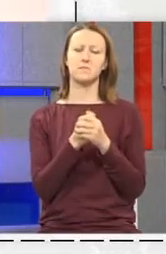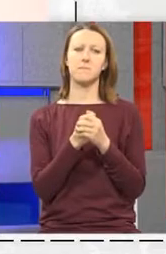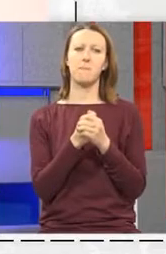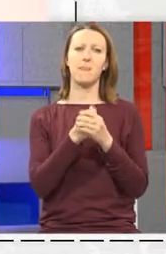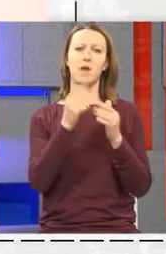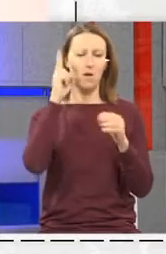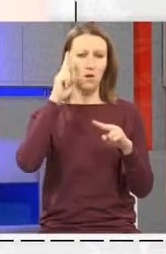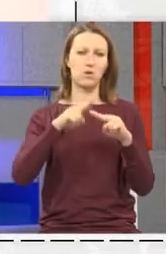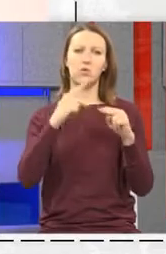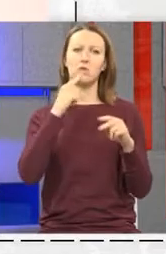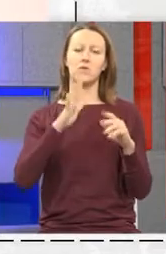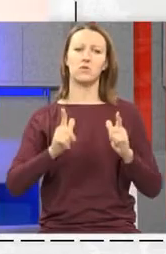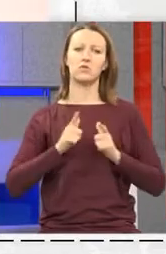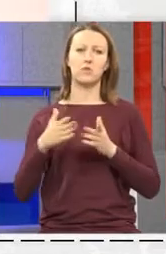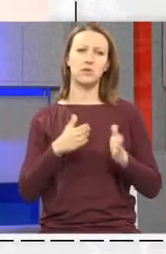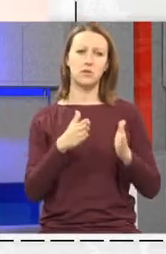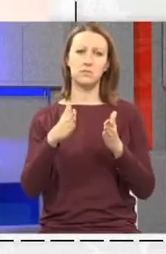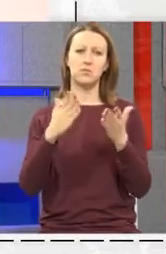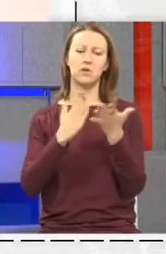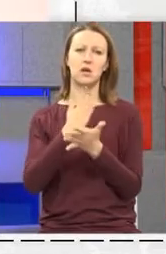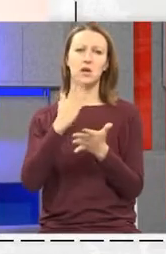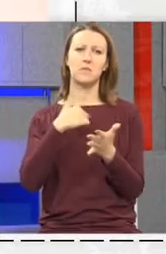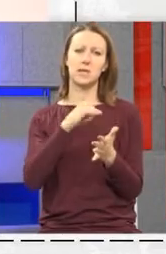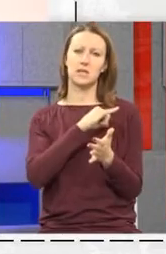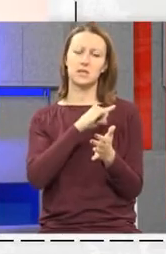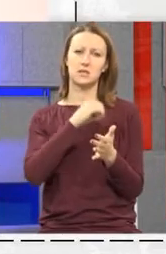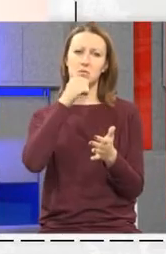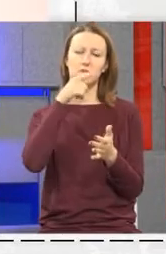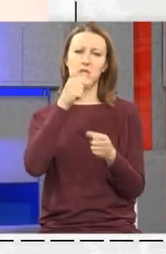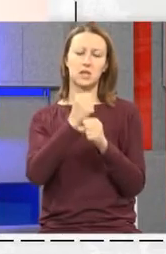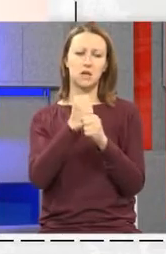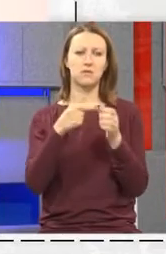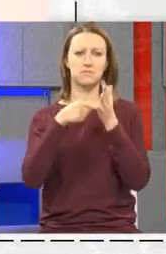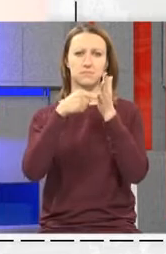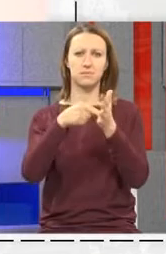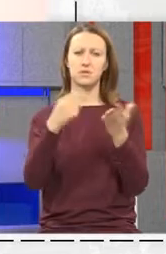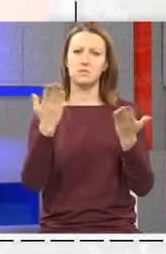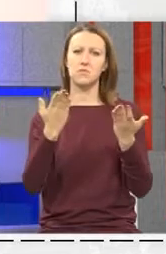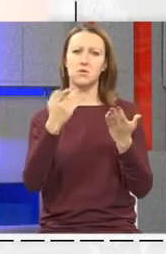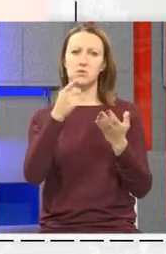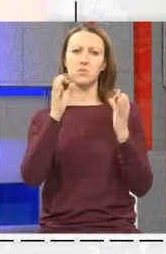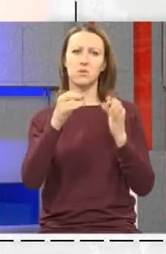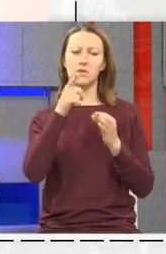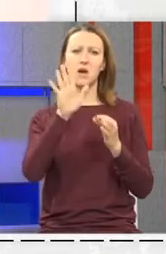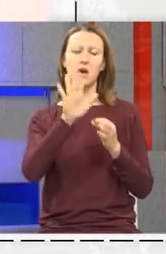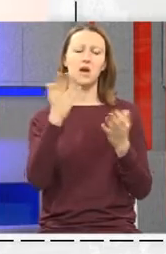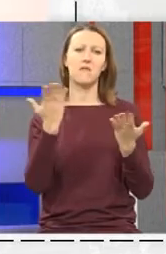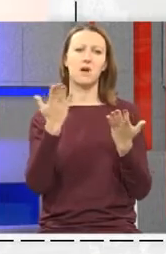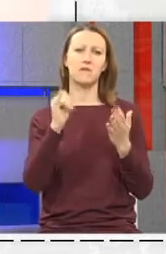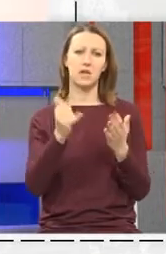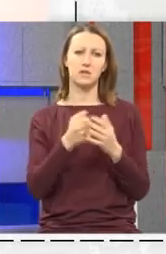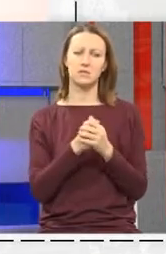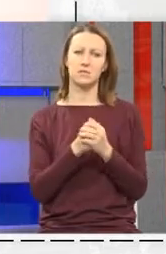Dobro znači odlučio si ko je tvoj životni put Ali mene zanima Što ti radovi predstavljaju I zašto su upravo takvi kakvi jesu